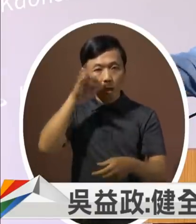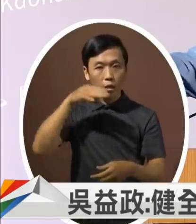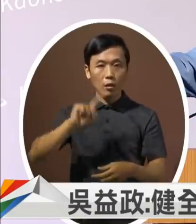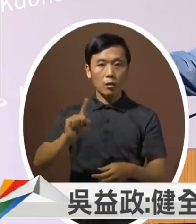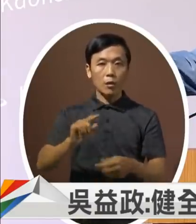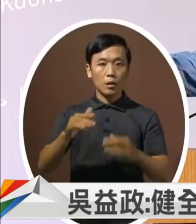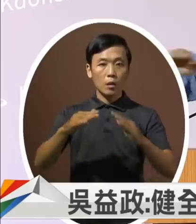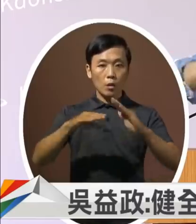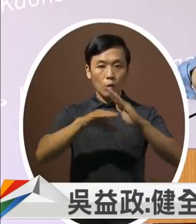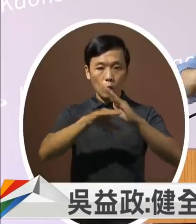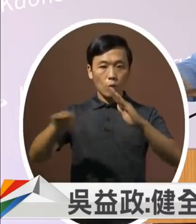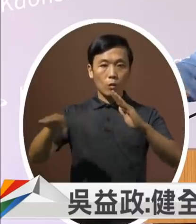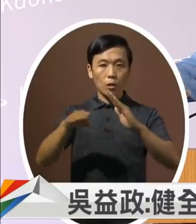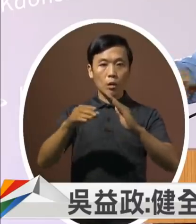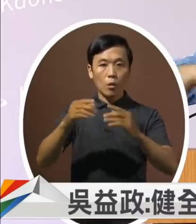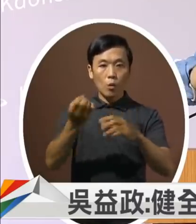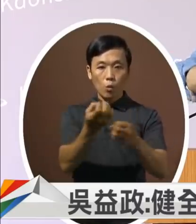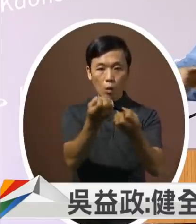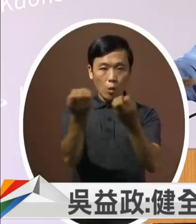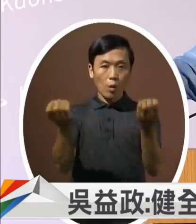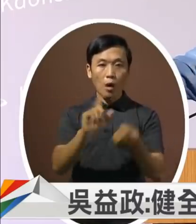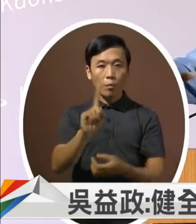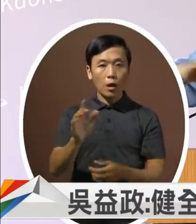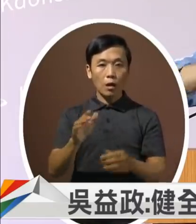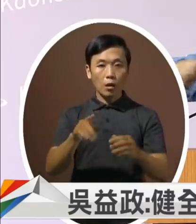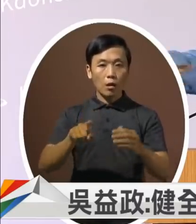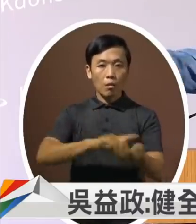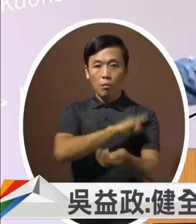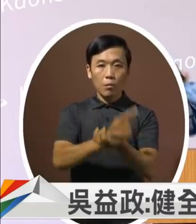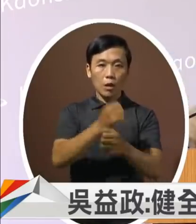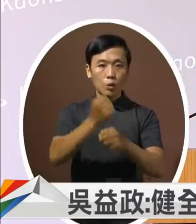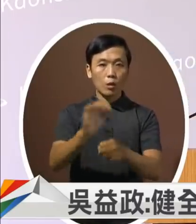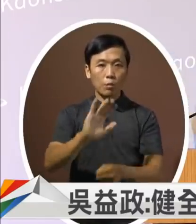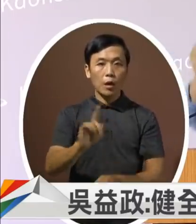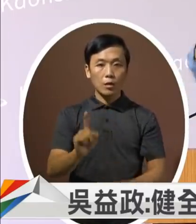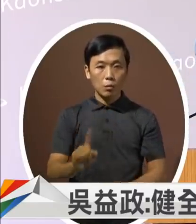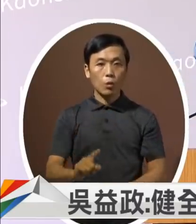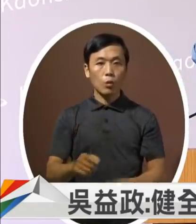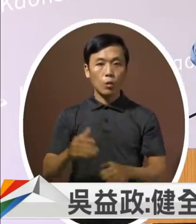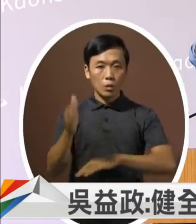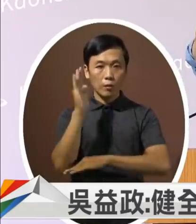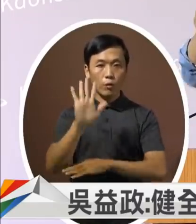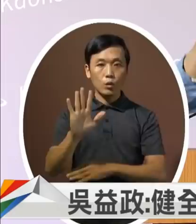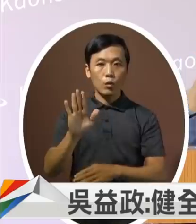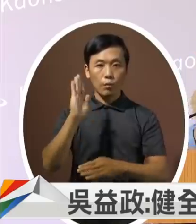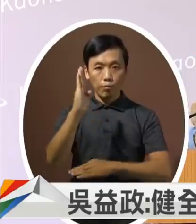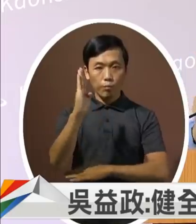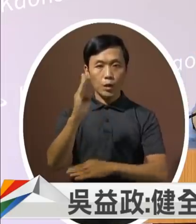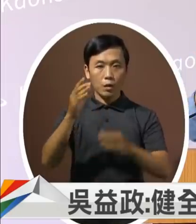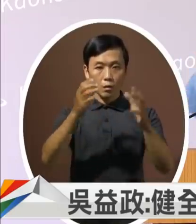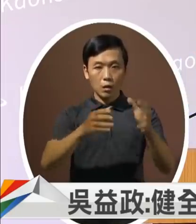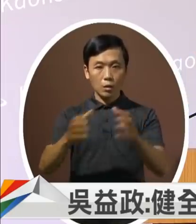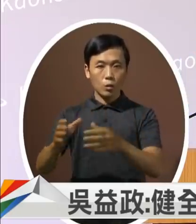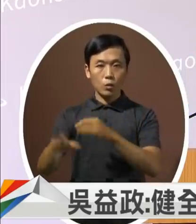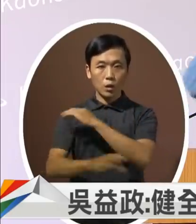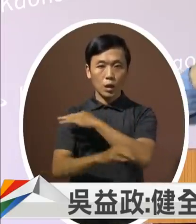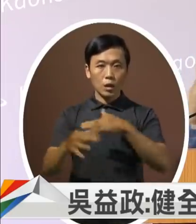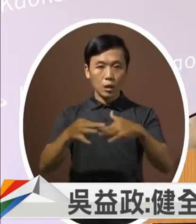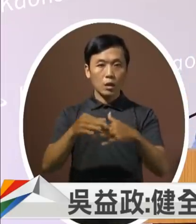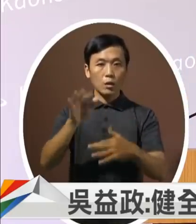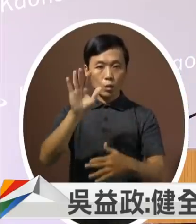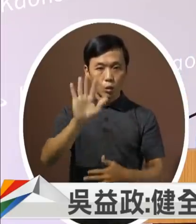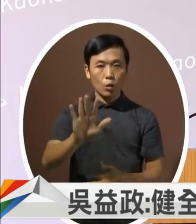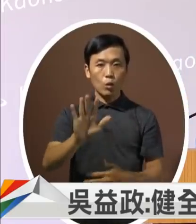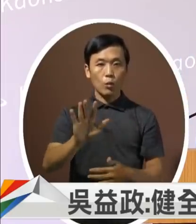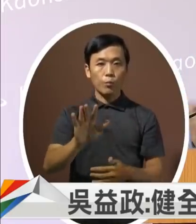变屋顶花园听说有做一半那为什么不全做政府我们有这样的一个绿建筑基金可以来给